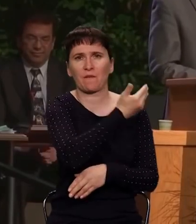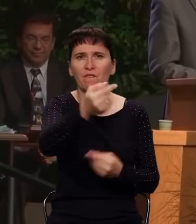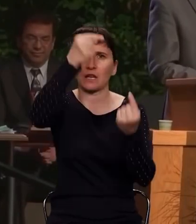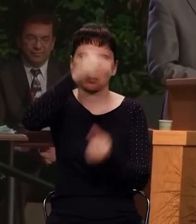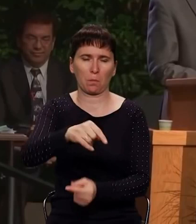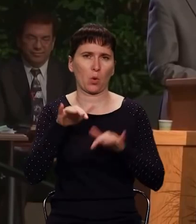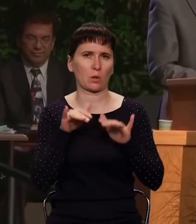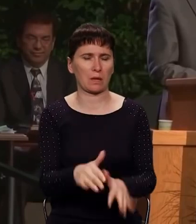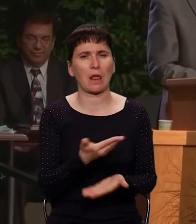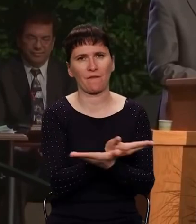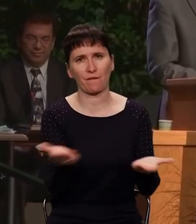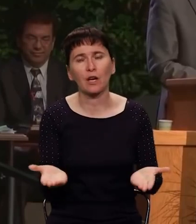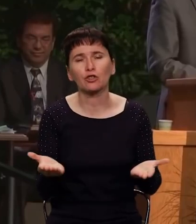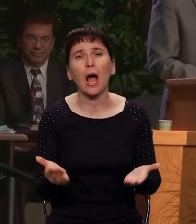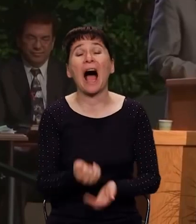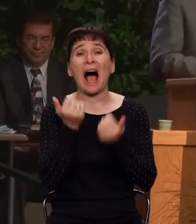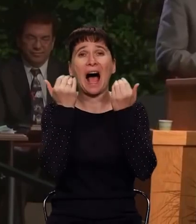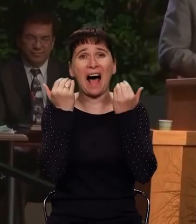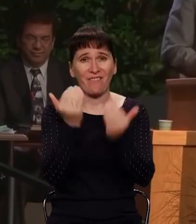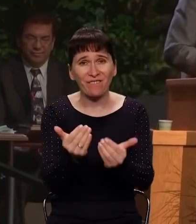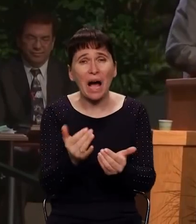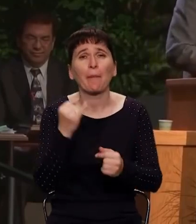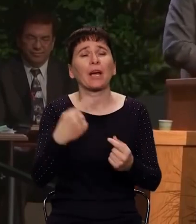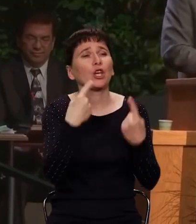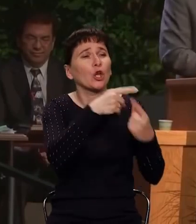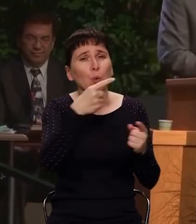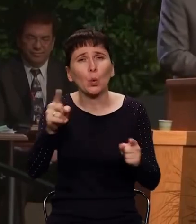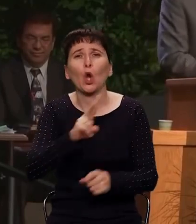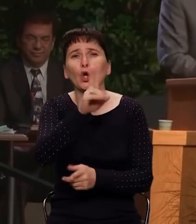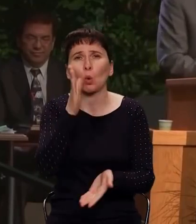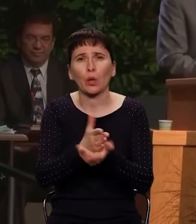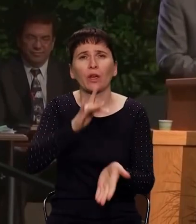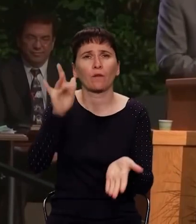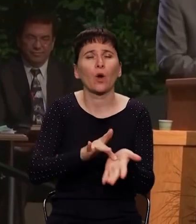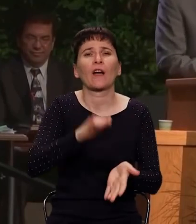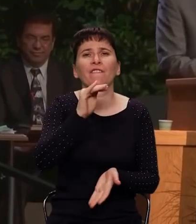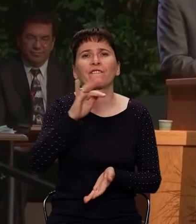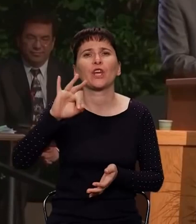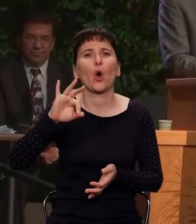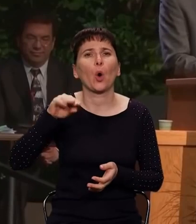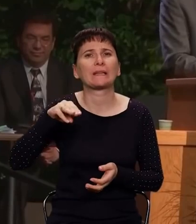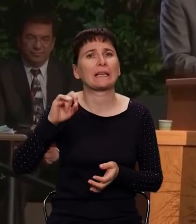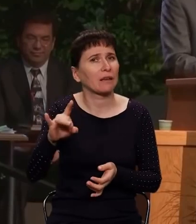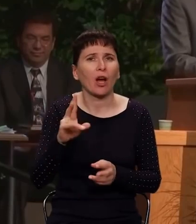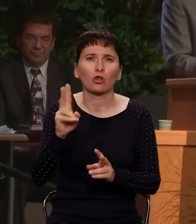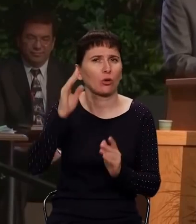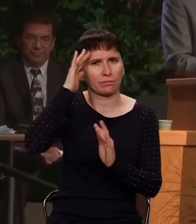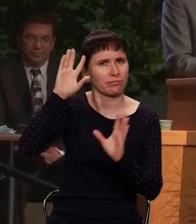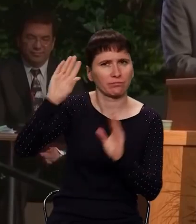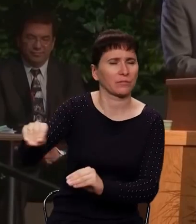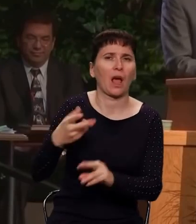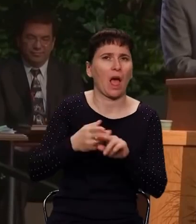делам вашим. Вам же и прочим находящимся в феотире, которые не держат сего учения,